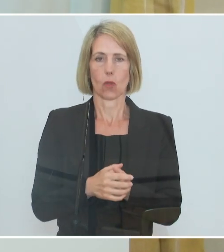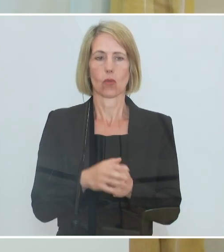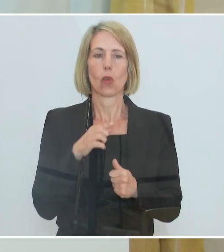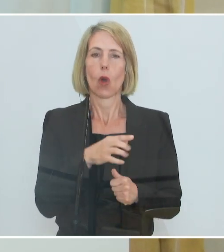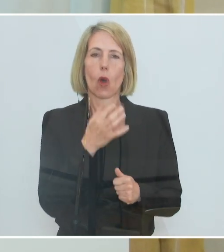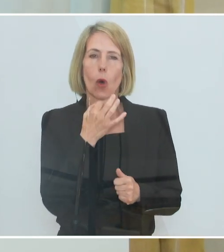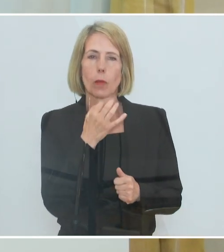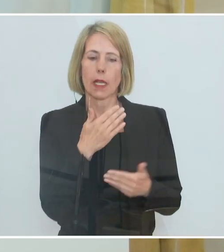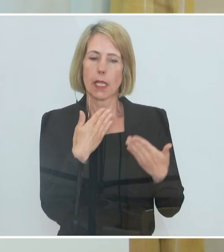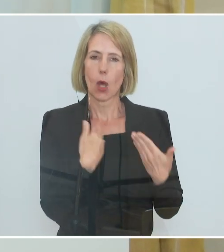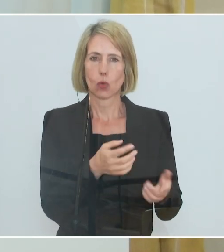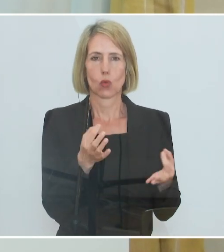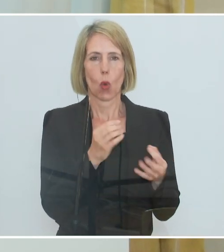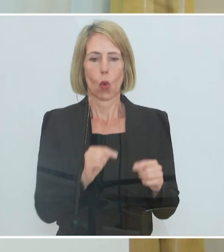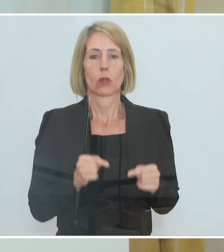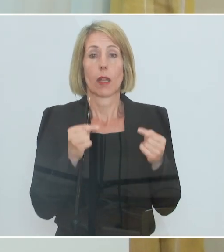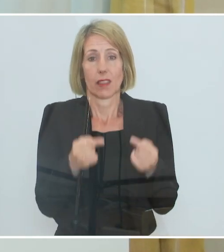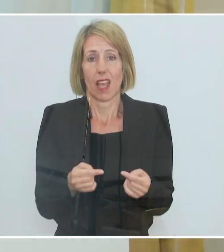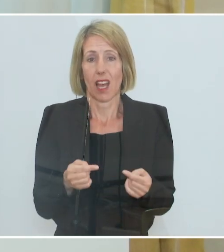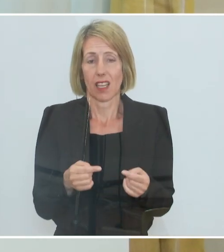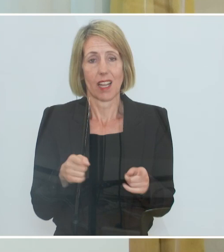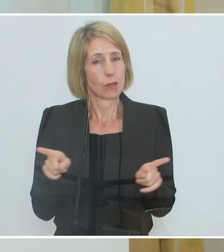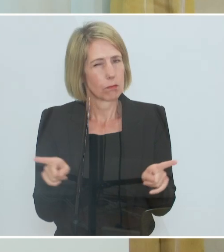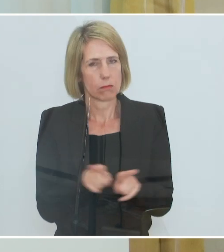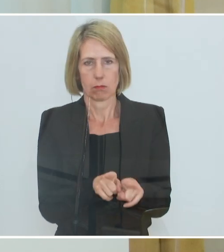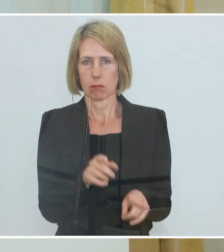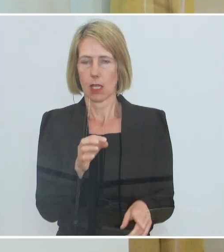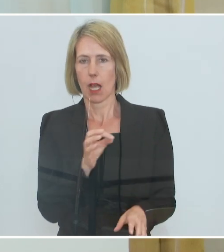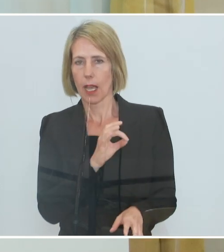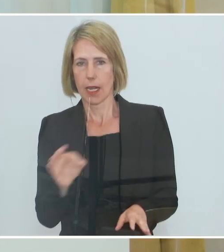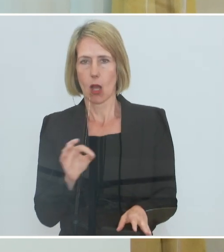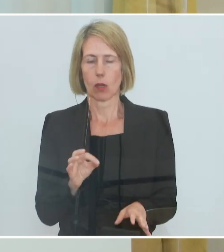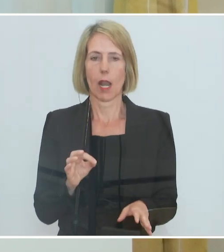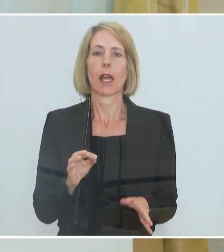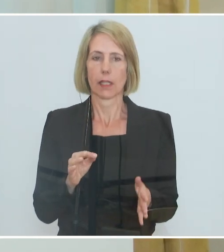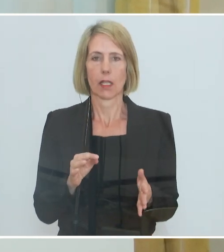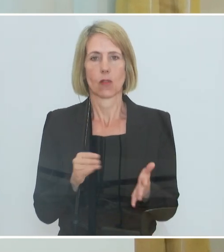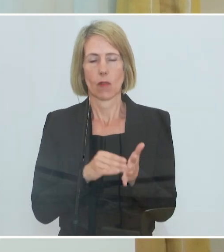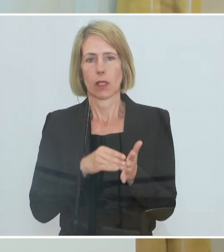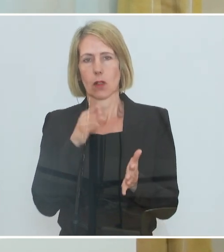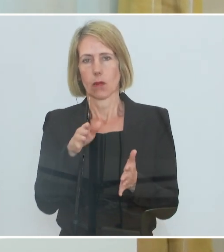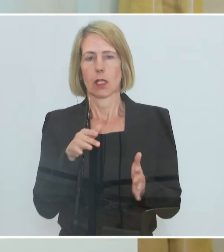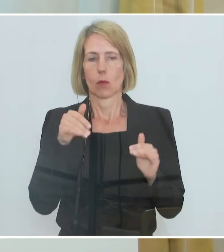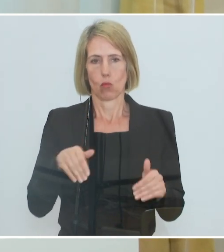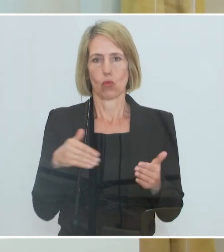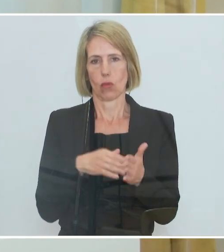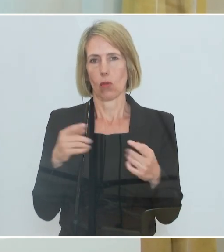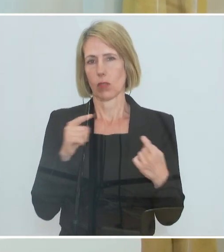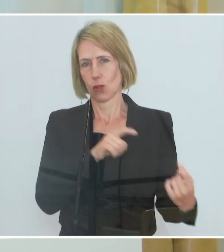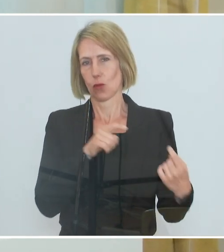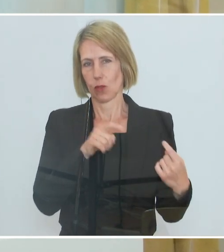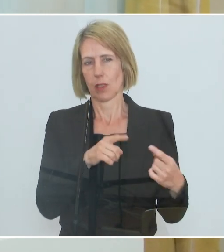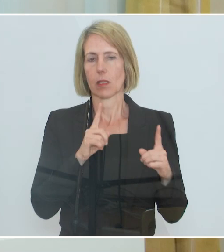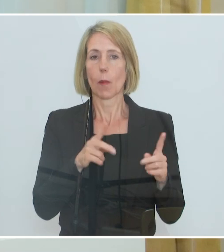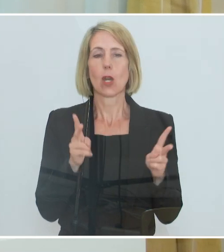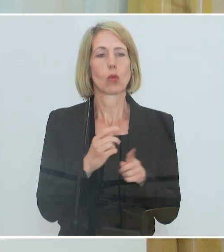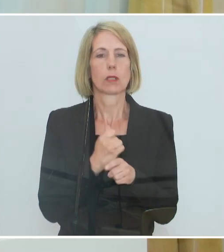in einer anderen Form die Kurzarbeit für danach ist, das wird, wie schon erwähnt, noch zu diskutieren sein. Der Punkt ist, Kurzarbeit brauchen wir in